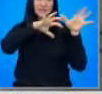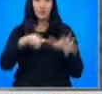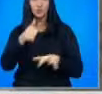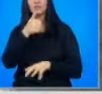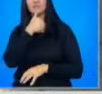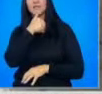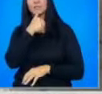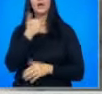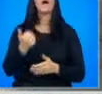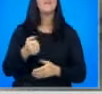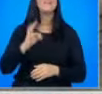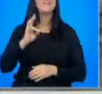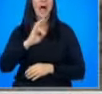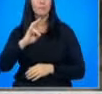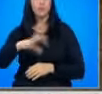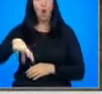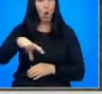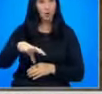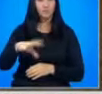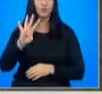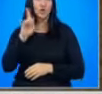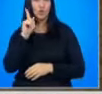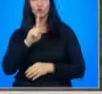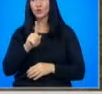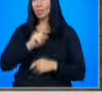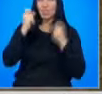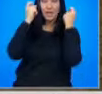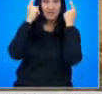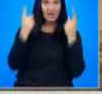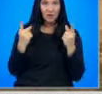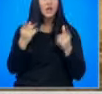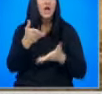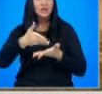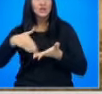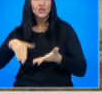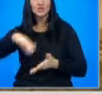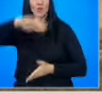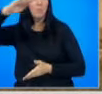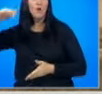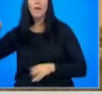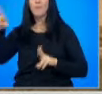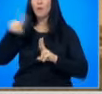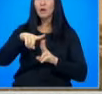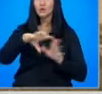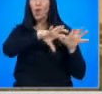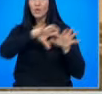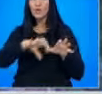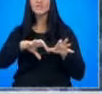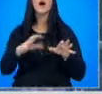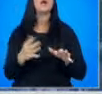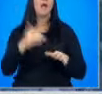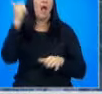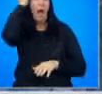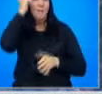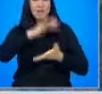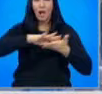остров Иския. Четири мадоши остават в неизвестност. Част от планината е помеял, се откъсва. И поток от камъни и као помита всичко